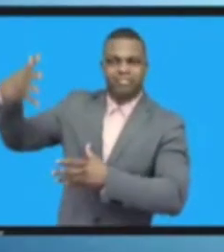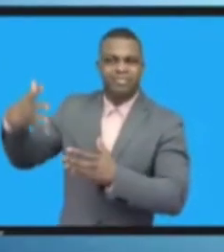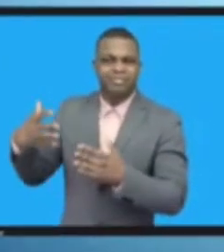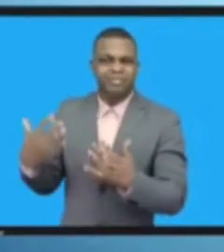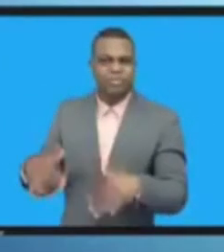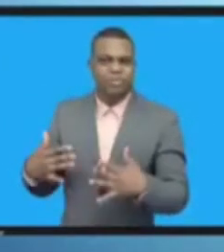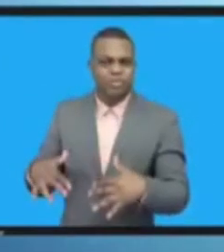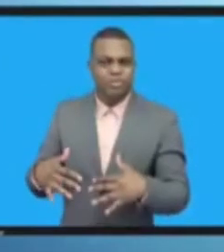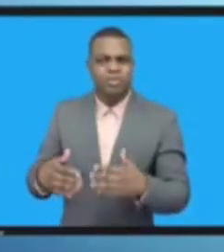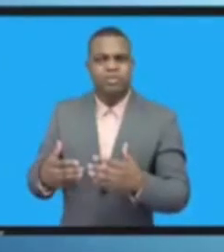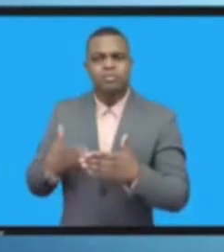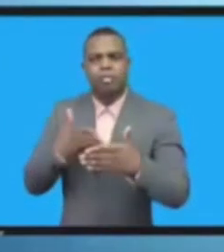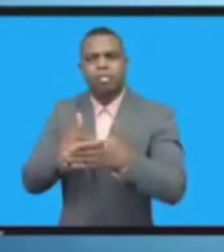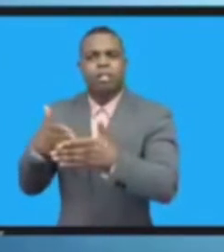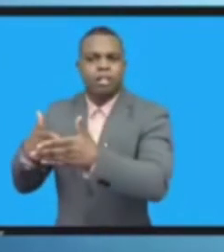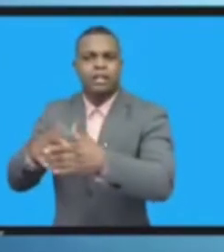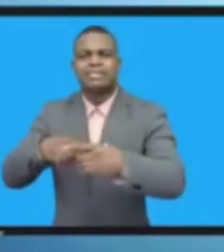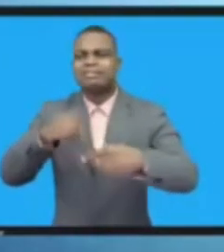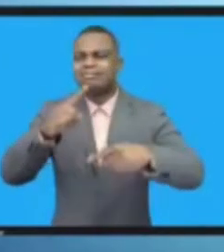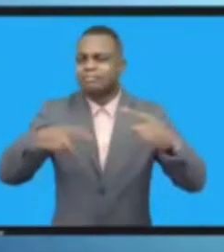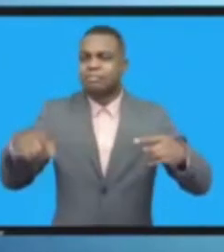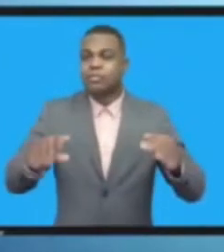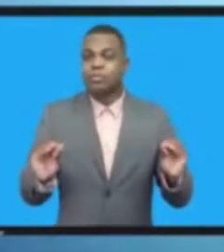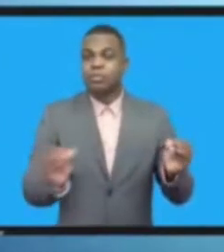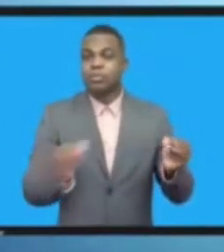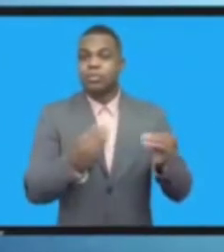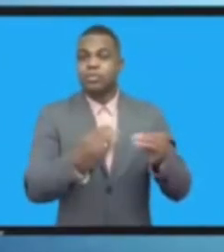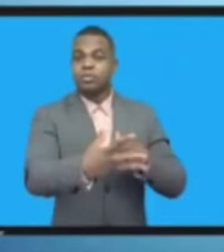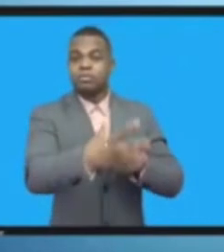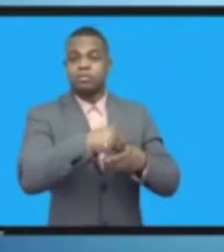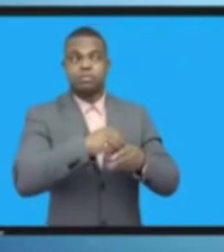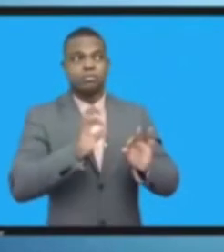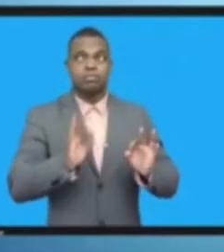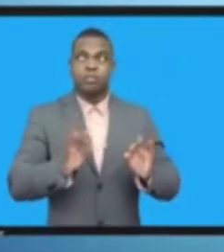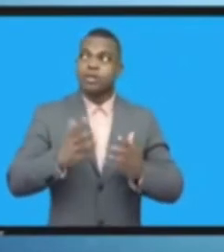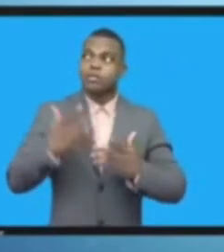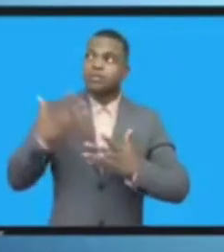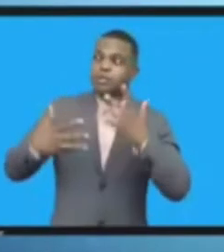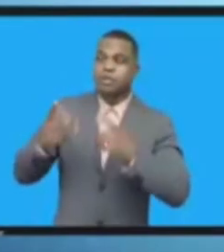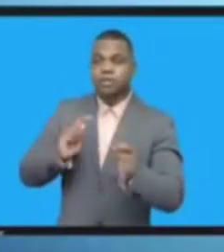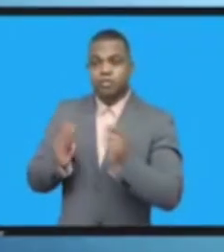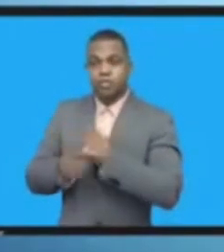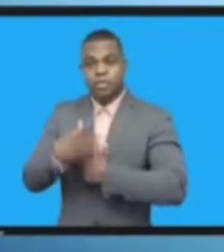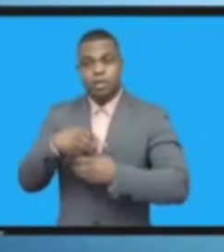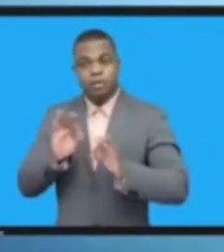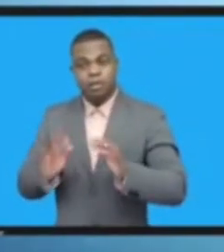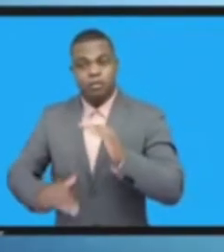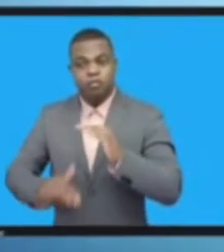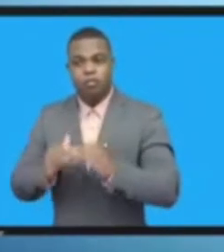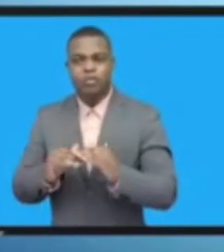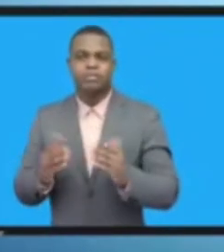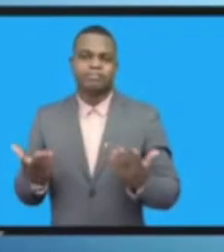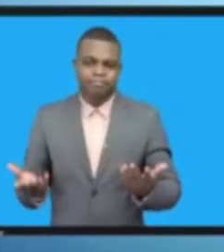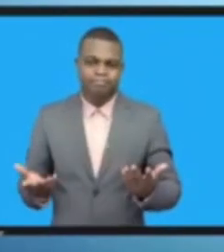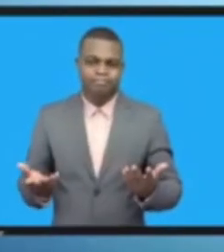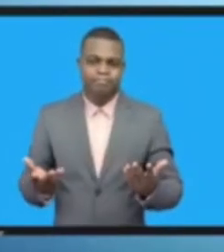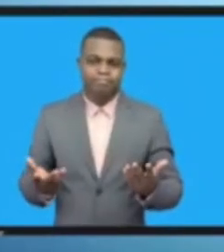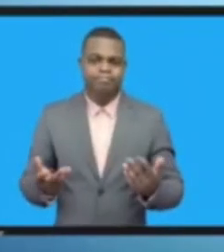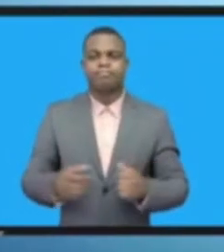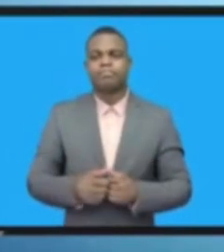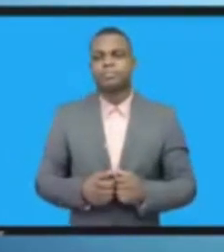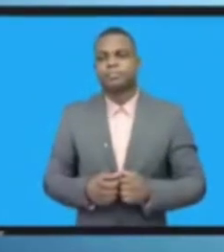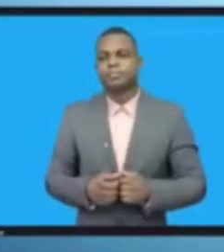والأمية الرقمية ويمكن وإن التغيرات التي نسعى إلى